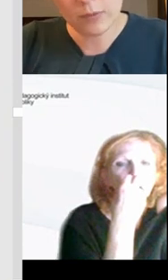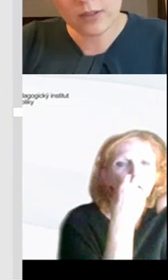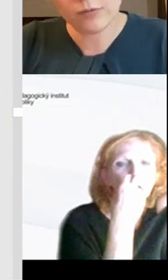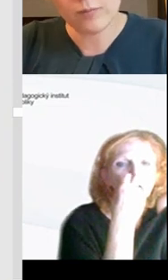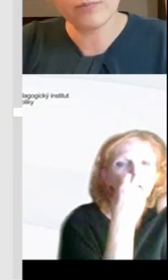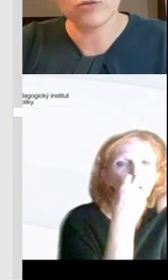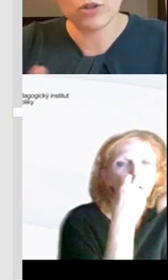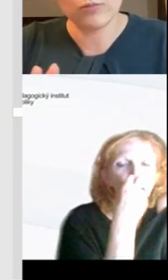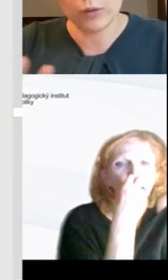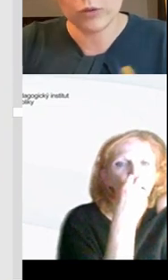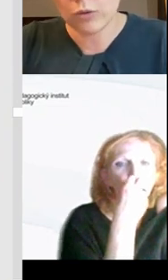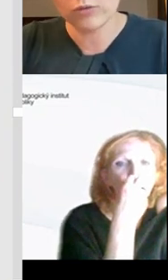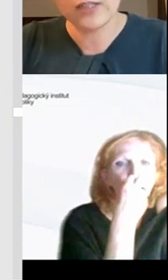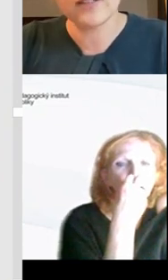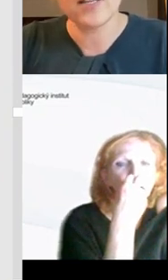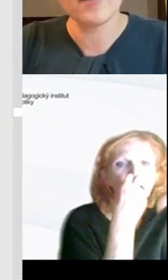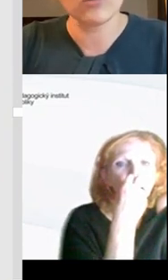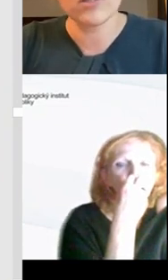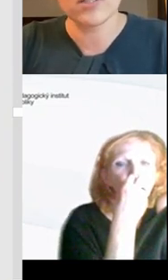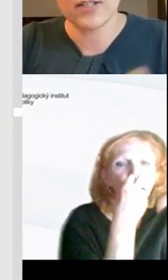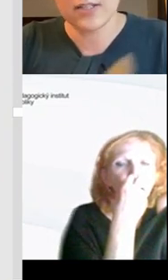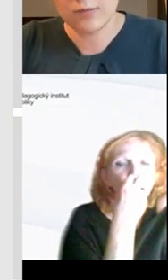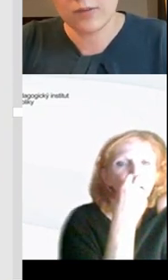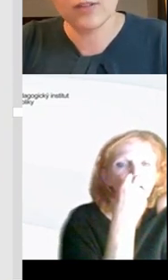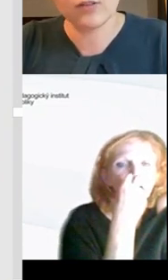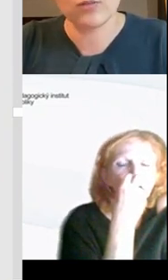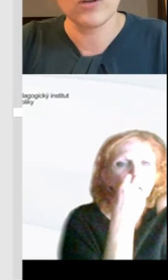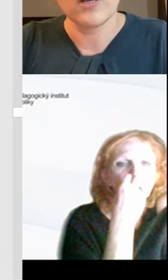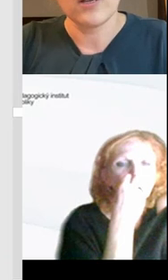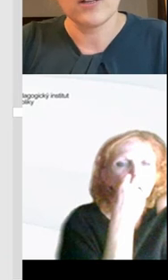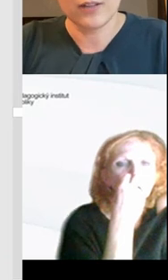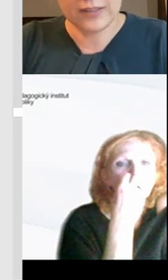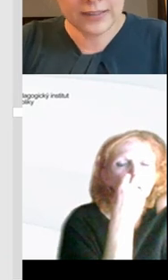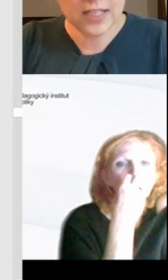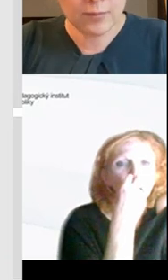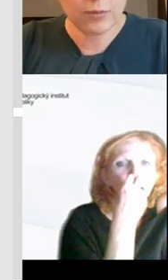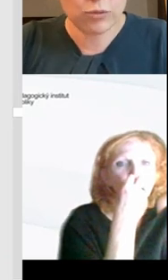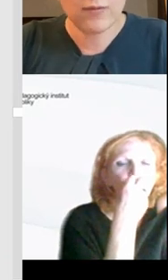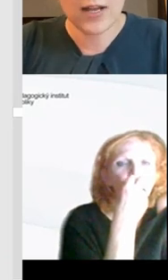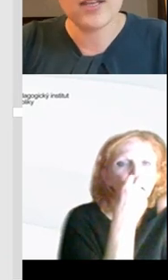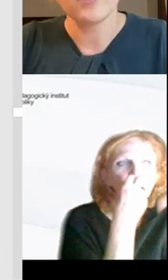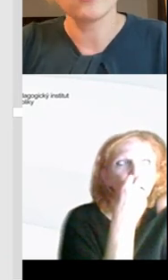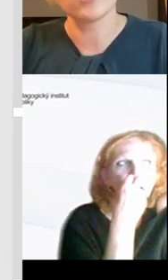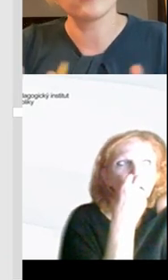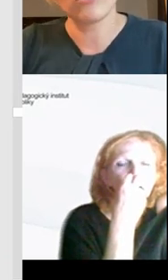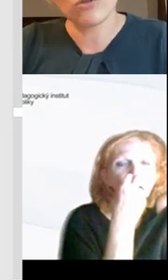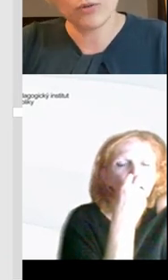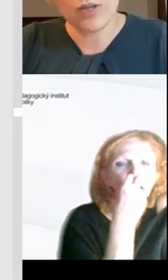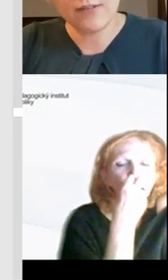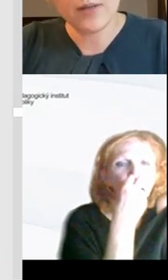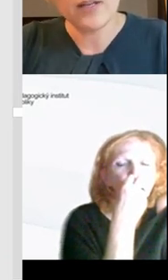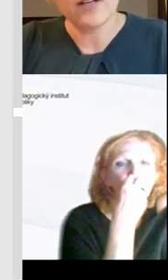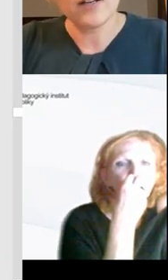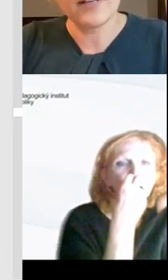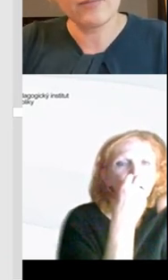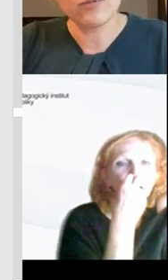můžeme potkat v tom prostoru digitálním, a to už se zase vracím k tomu kritickému posluzování, že všechno to,